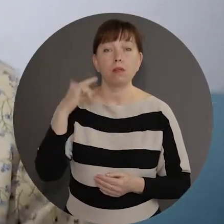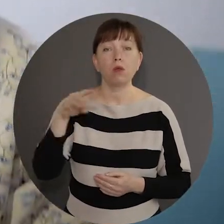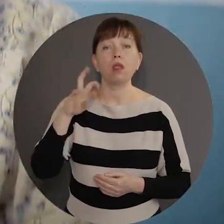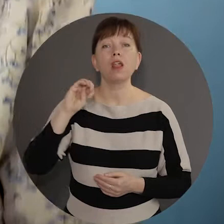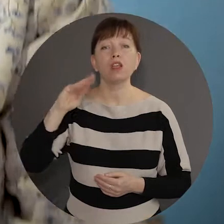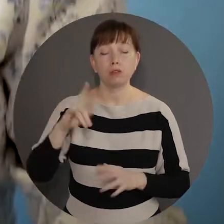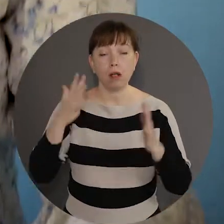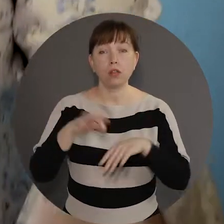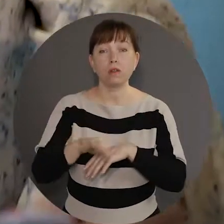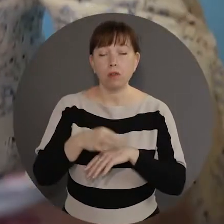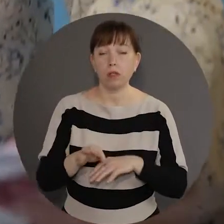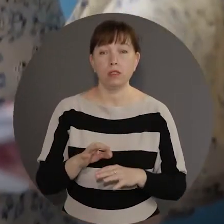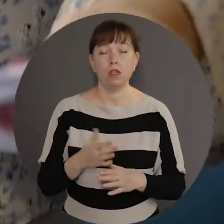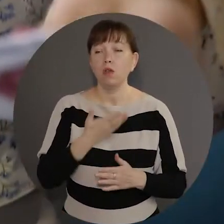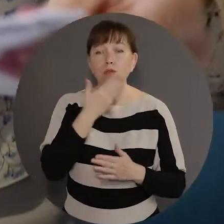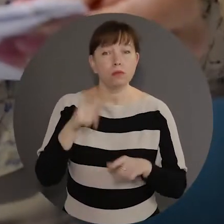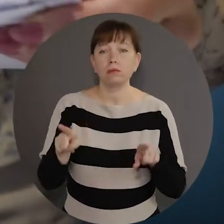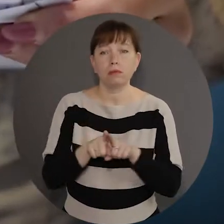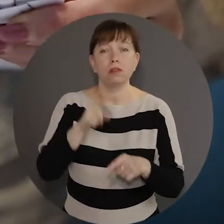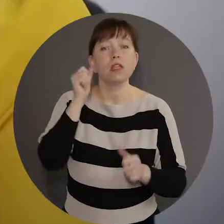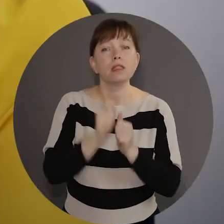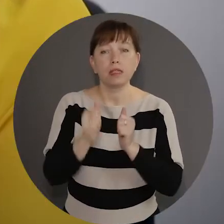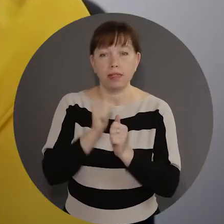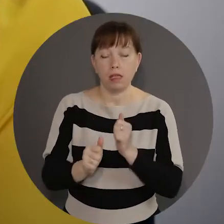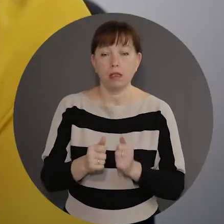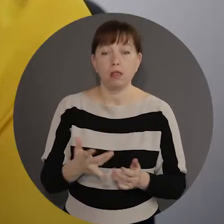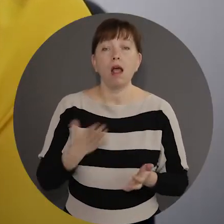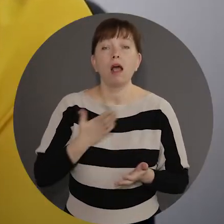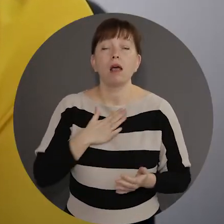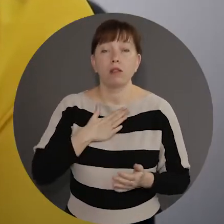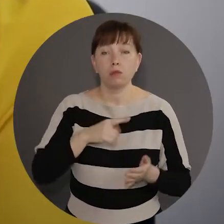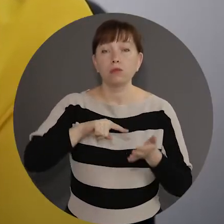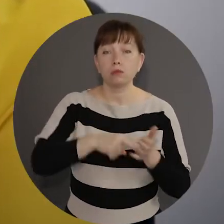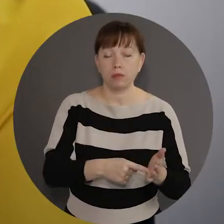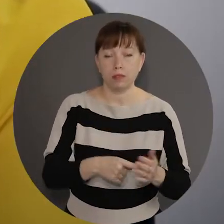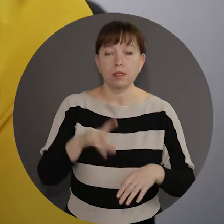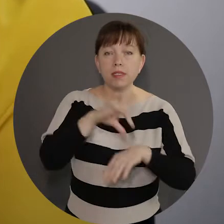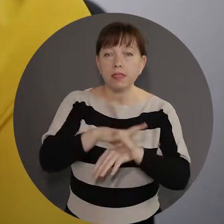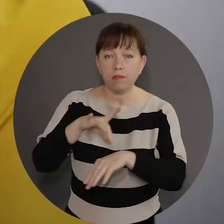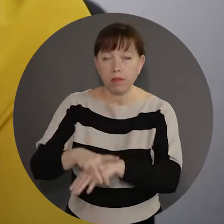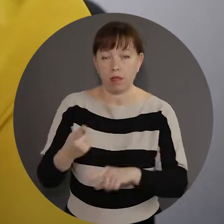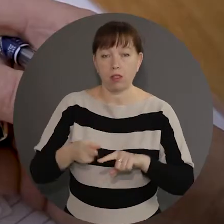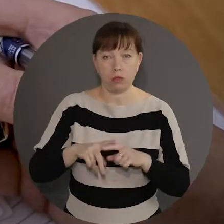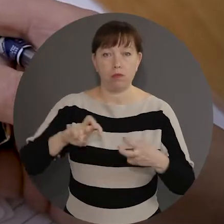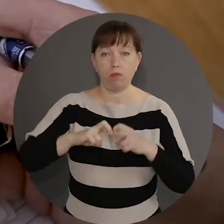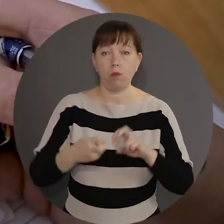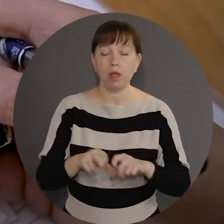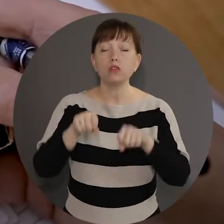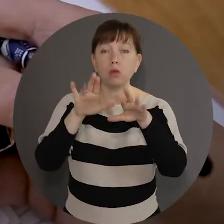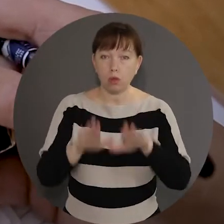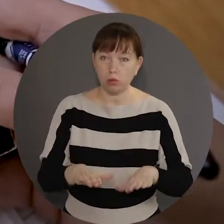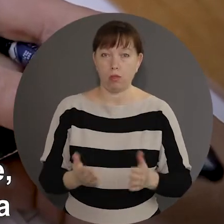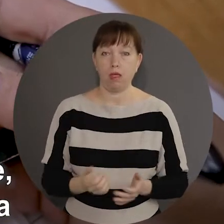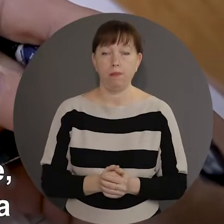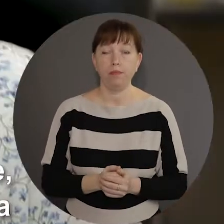cazurile de violență nu sunt atât de dese. Care este rolul nostru? Să identificăm problema, să o